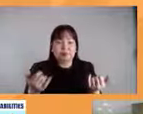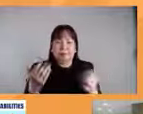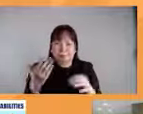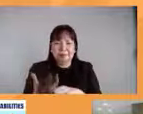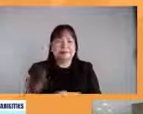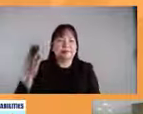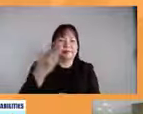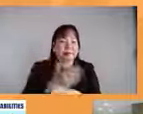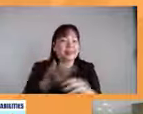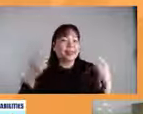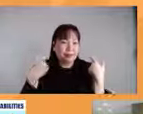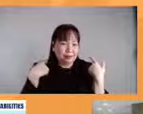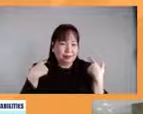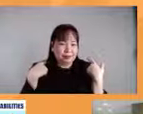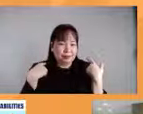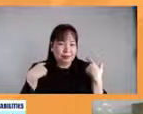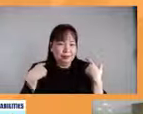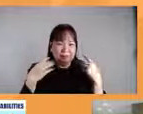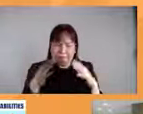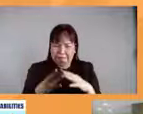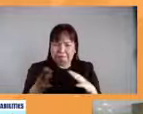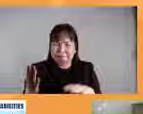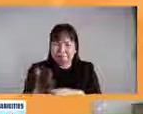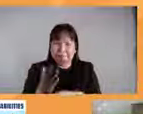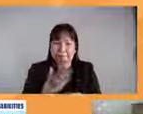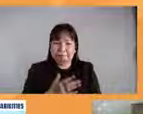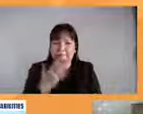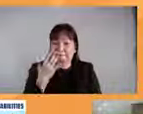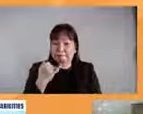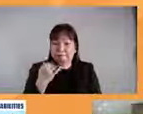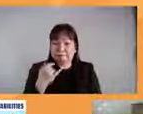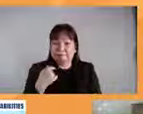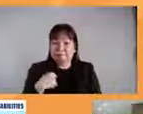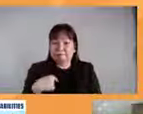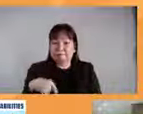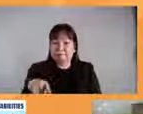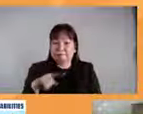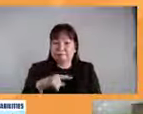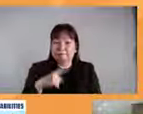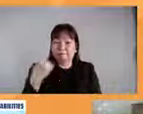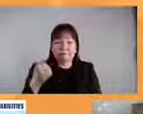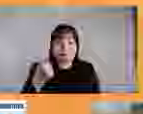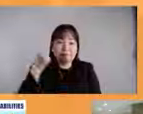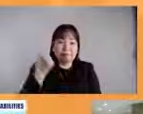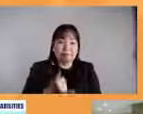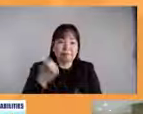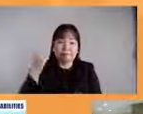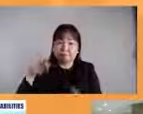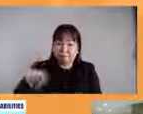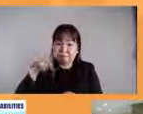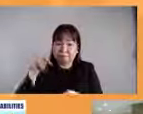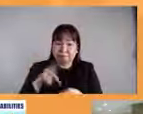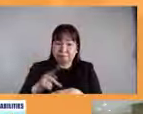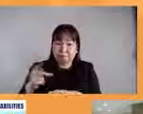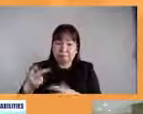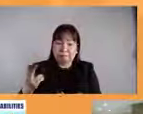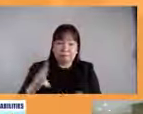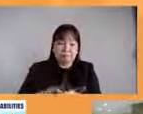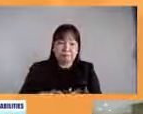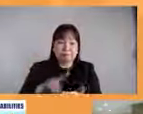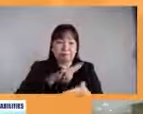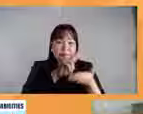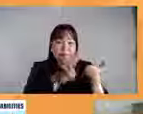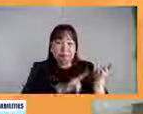natin kasi dahil sa pag-ratify ng ating bansa doon sa UN